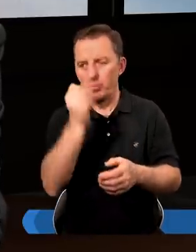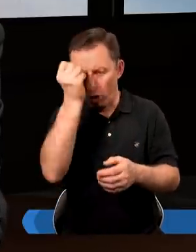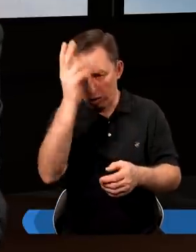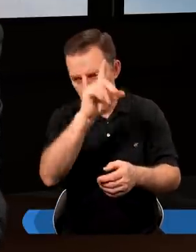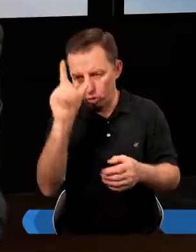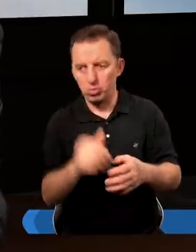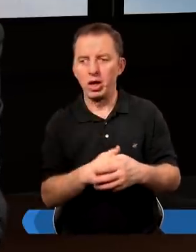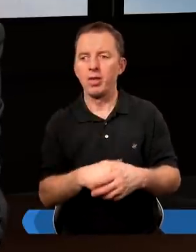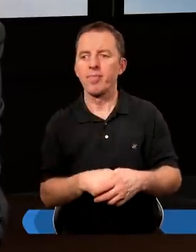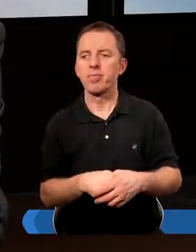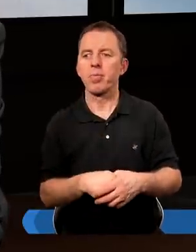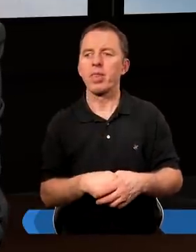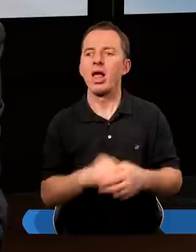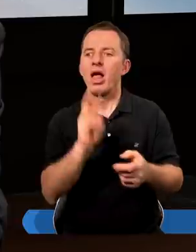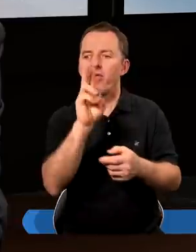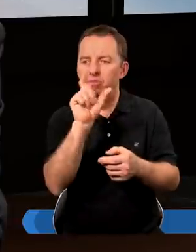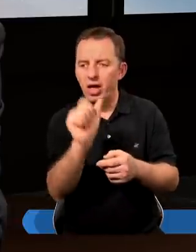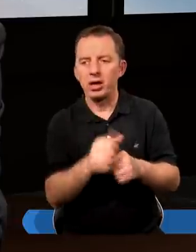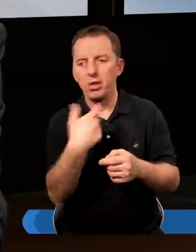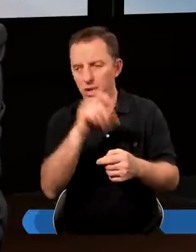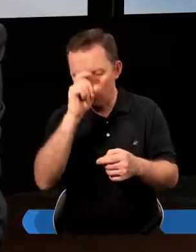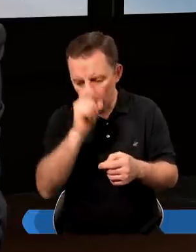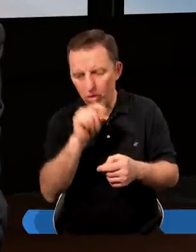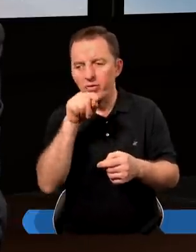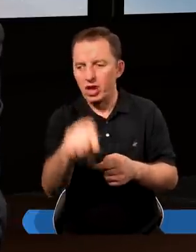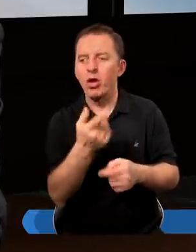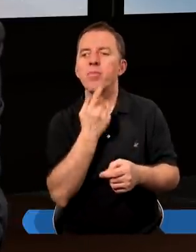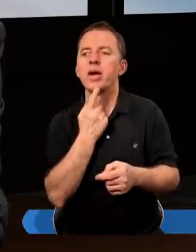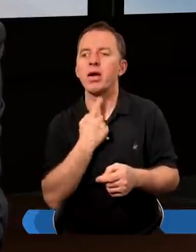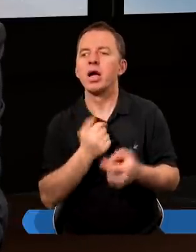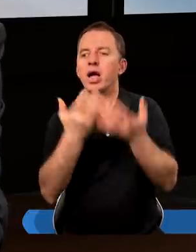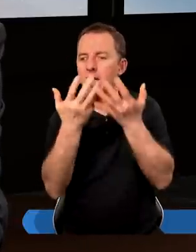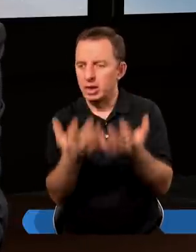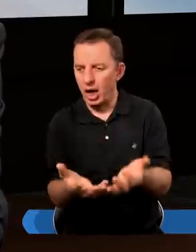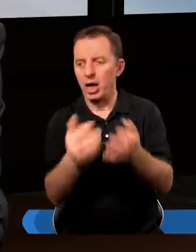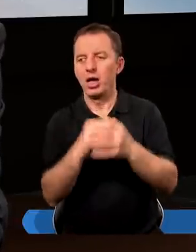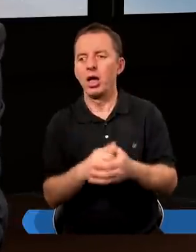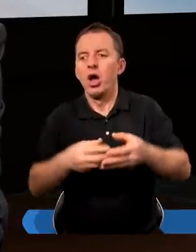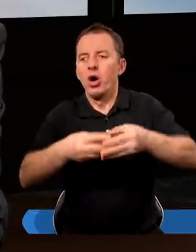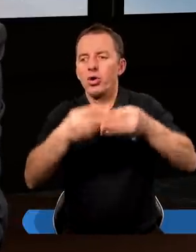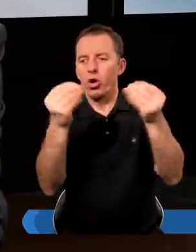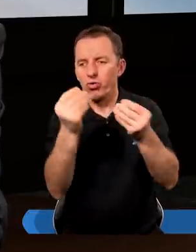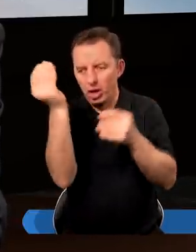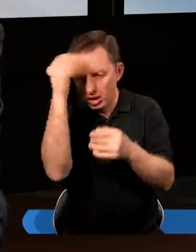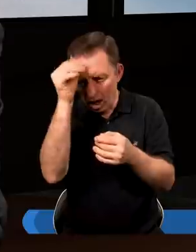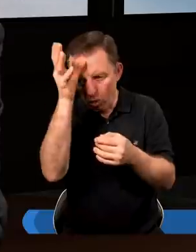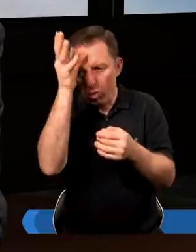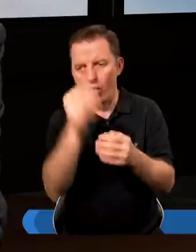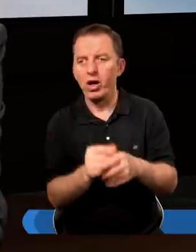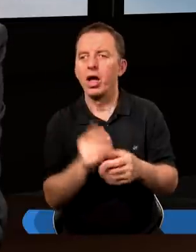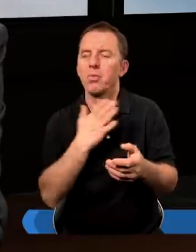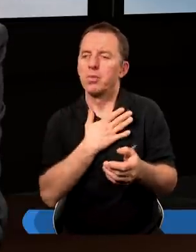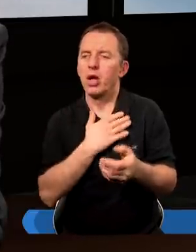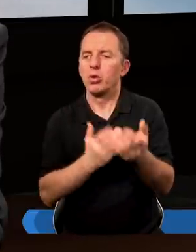mądrymi ludźmi, prawda? Więc nie ma nic złego w takim pragnieniu. Chcę rozwijać się też naukowo, bo